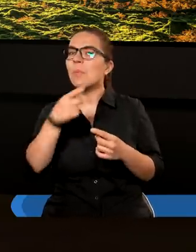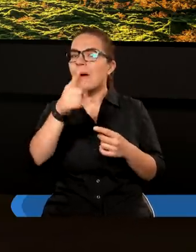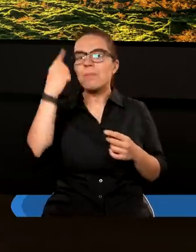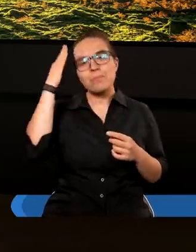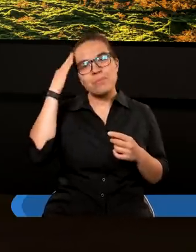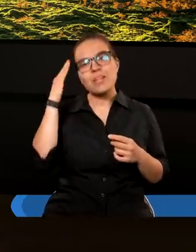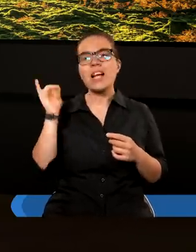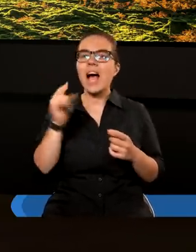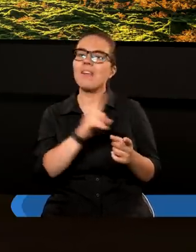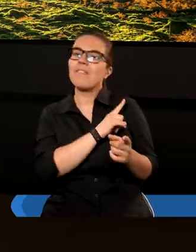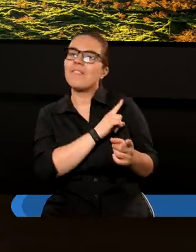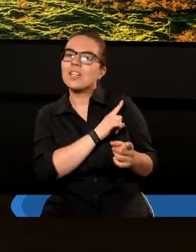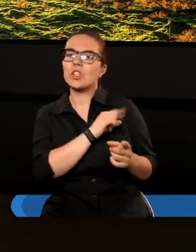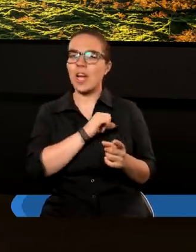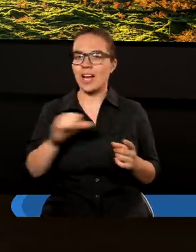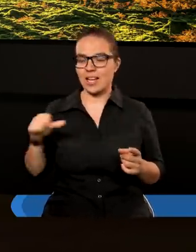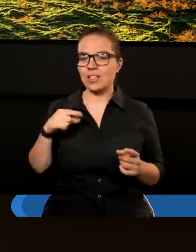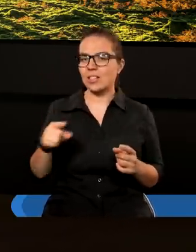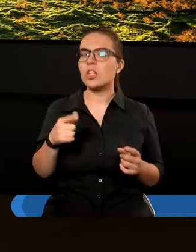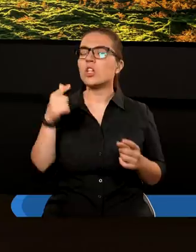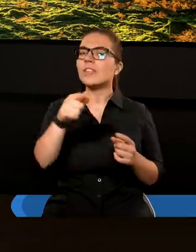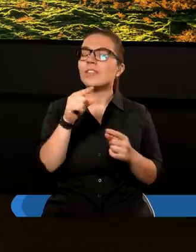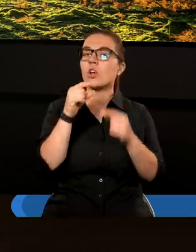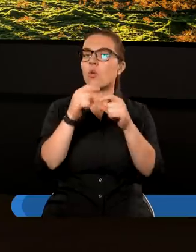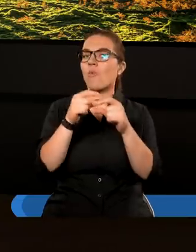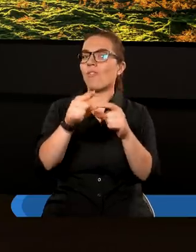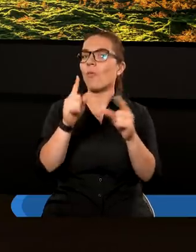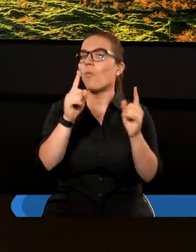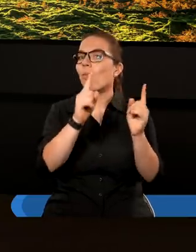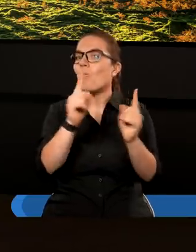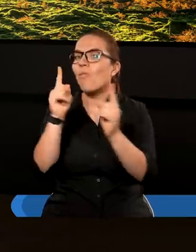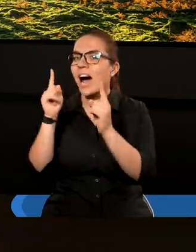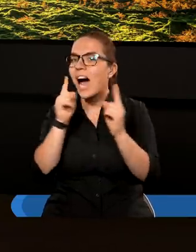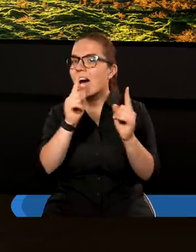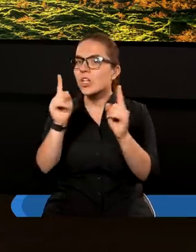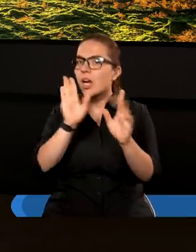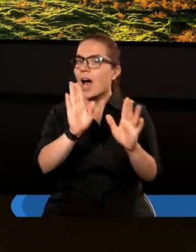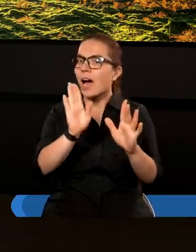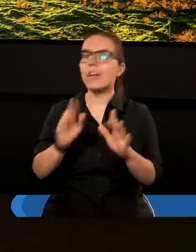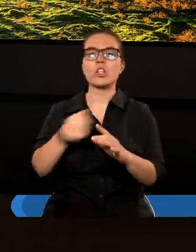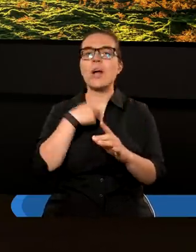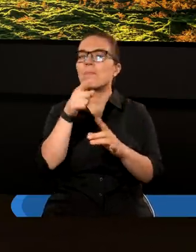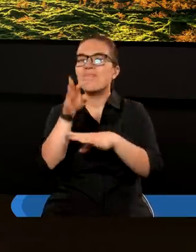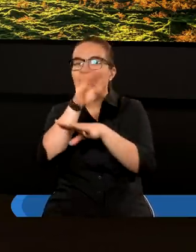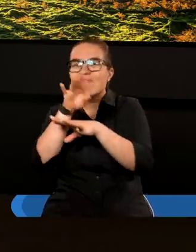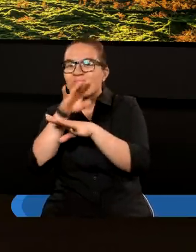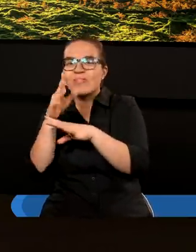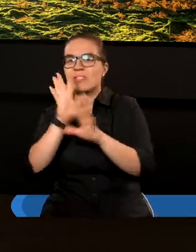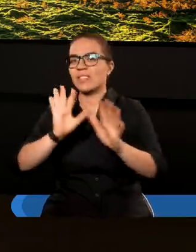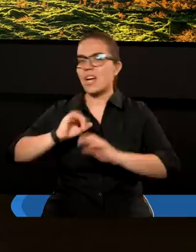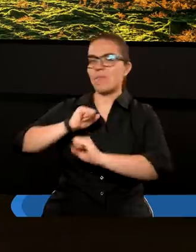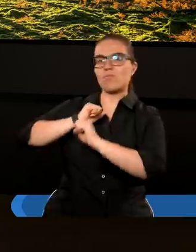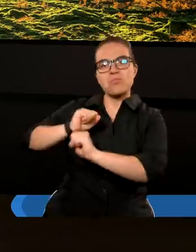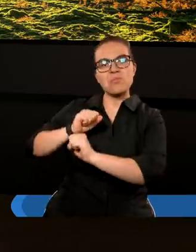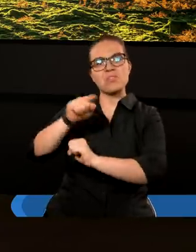związku z tym te słowa uważajcie, żeby was ktoś nie oszukał, prowadzą nas do kolejnego